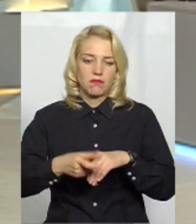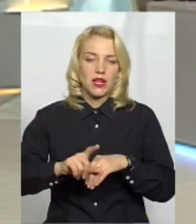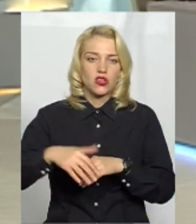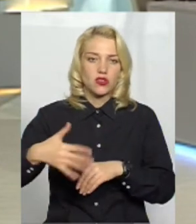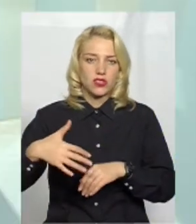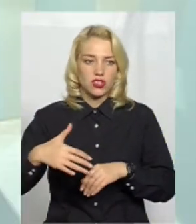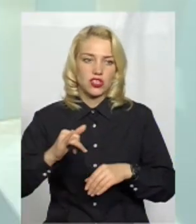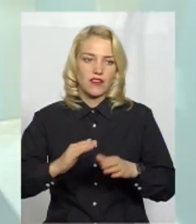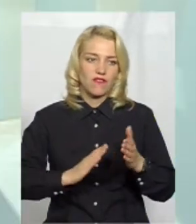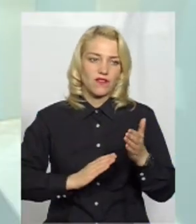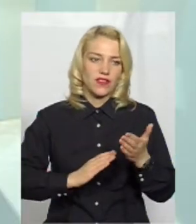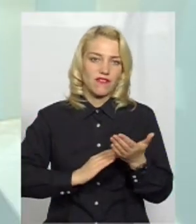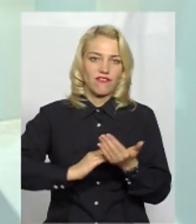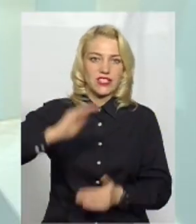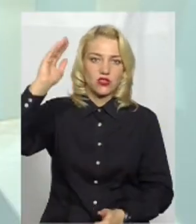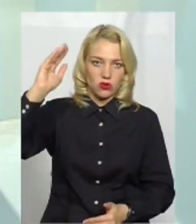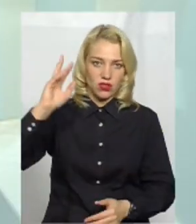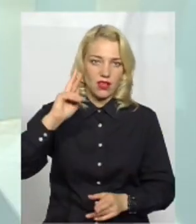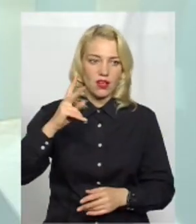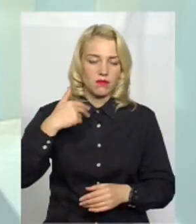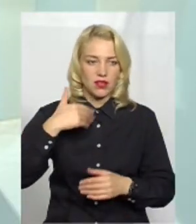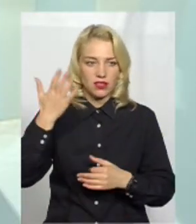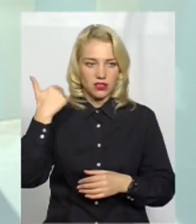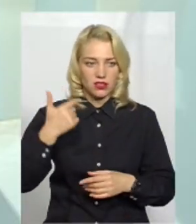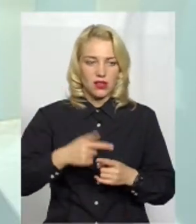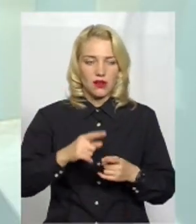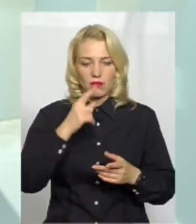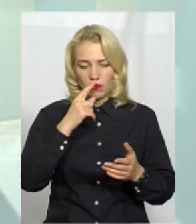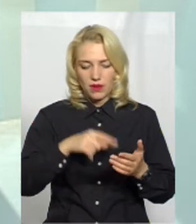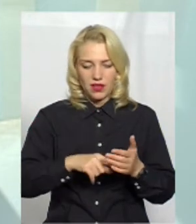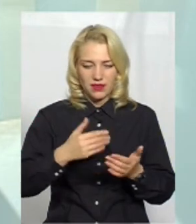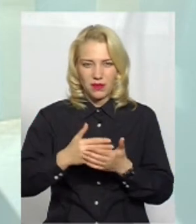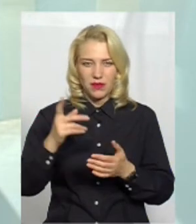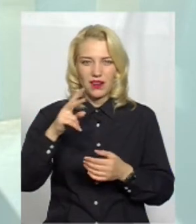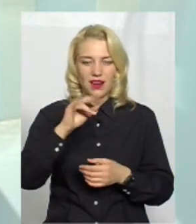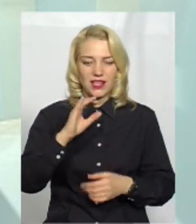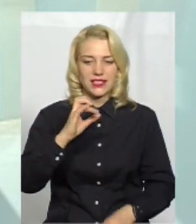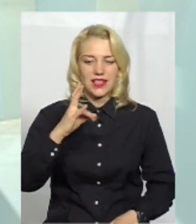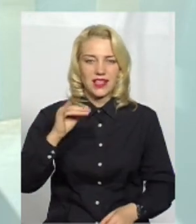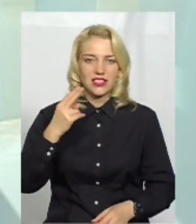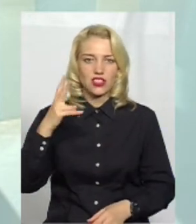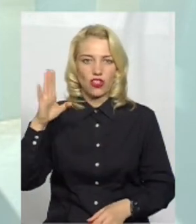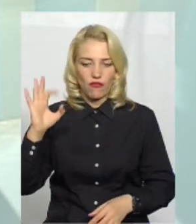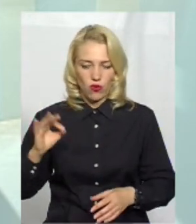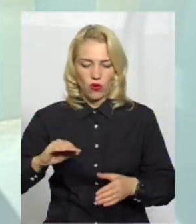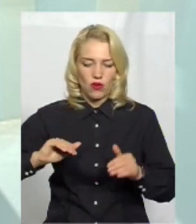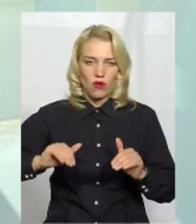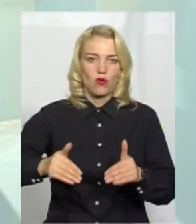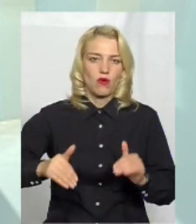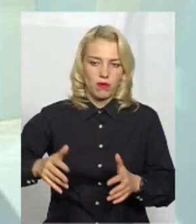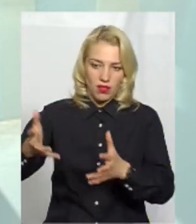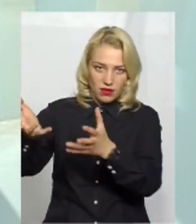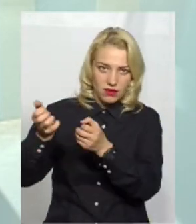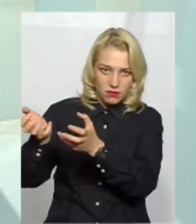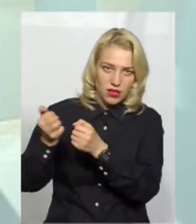і високі. Раніше, як ми садили? Копали в лісництві, ну, не ми, я маю на увазі, до дня довкілля, і взагалі